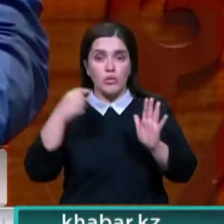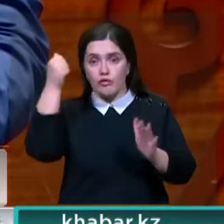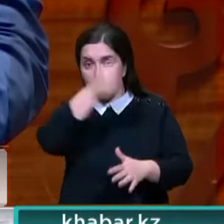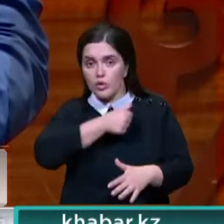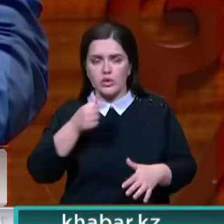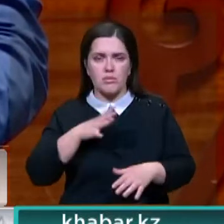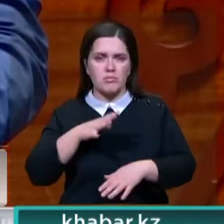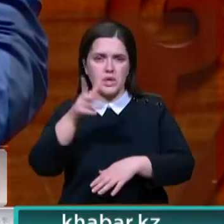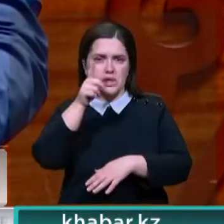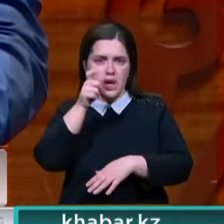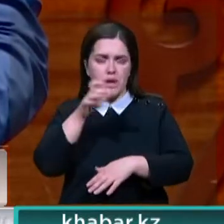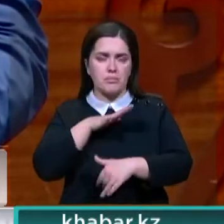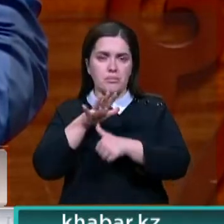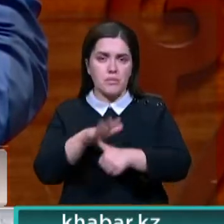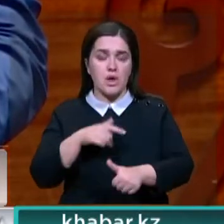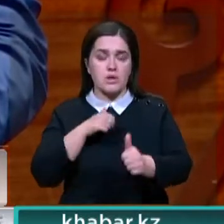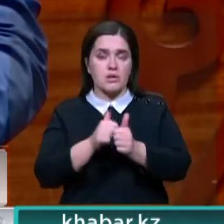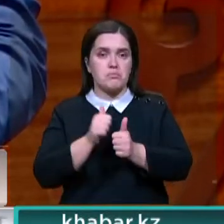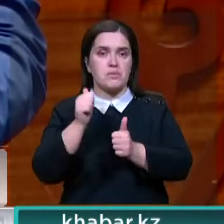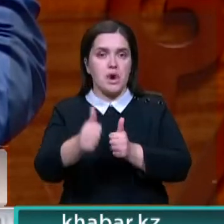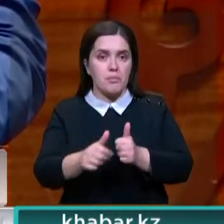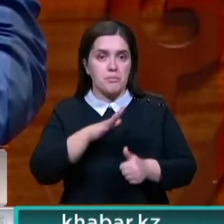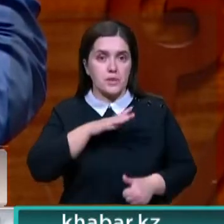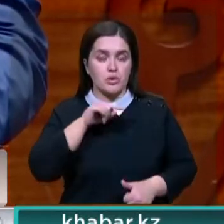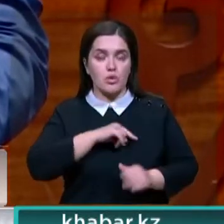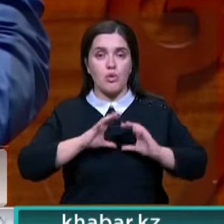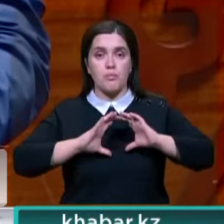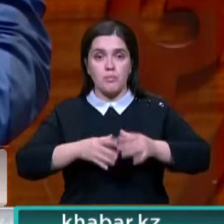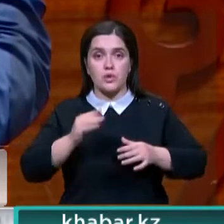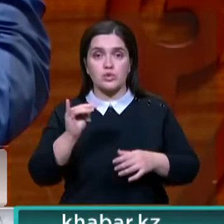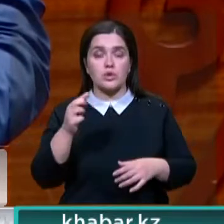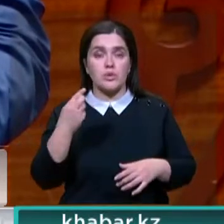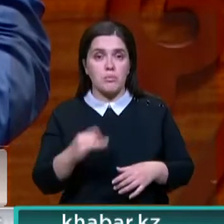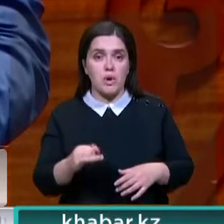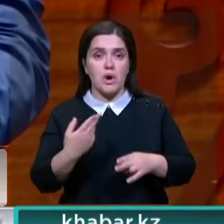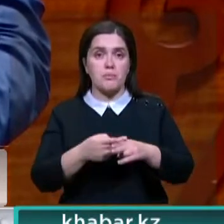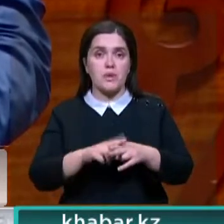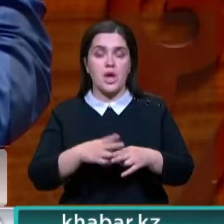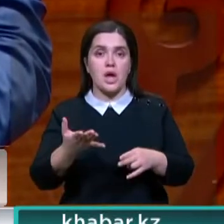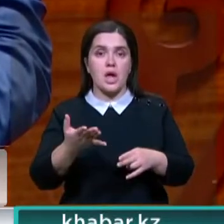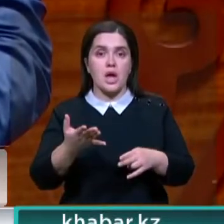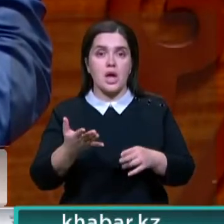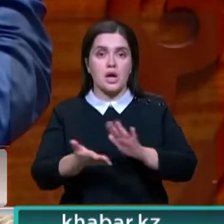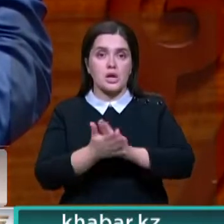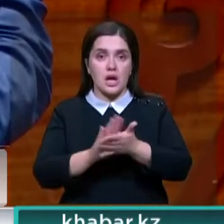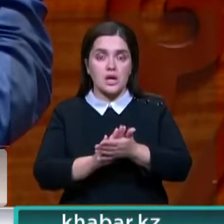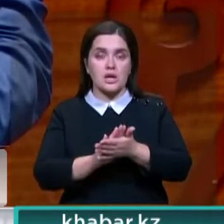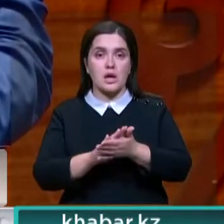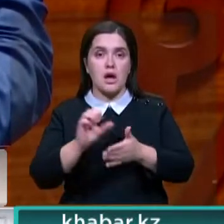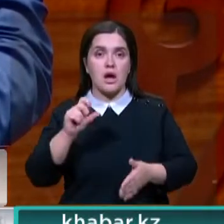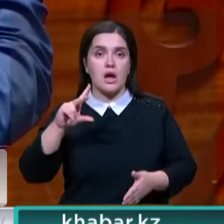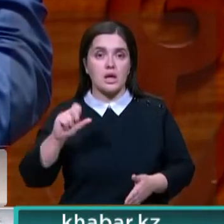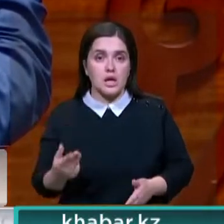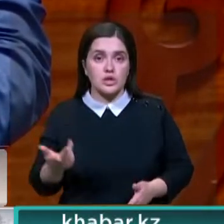годов, принес огромный прорыв в наш духовный мир. Турсен Журтбай как можно максимально раскрыл концепцию идеи единого алаш на